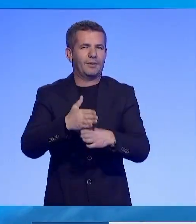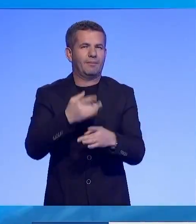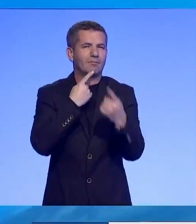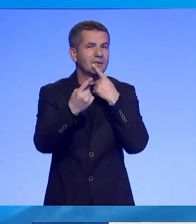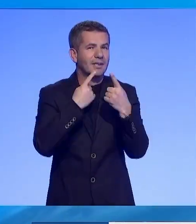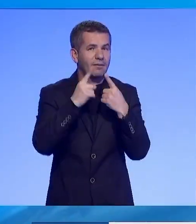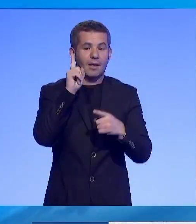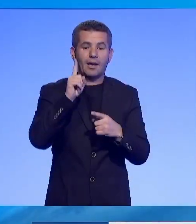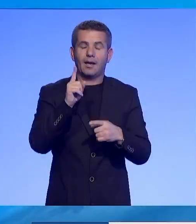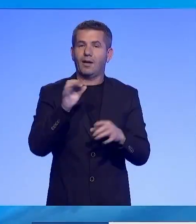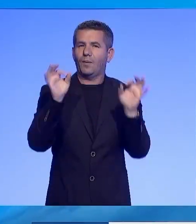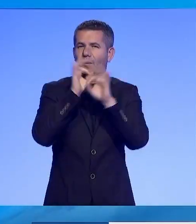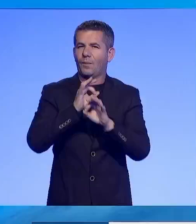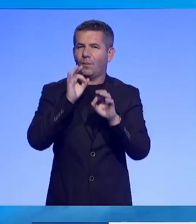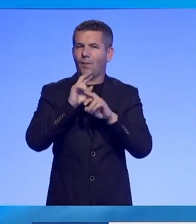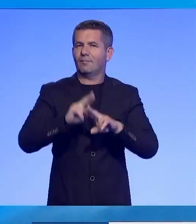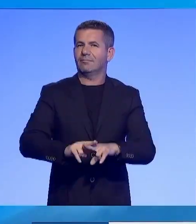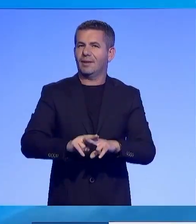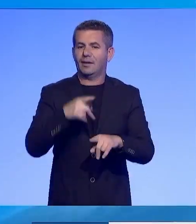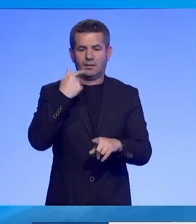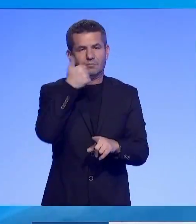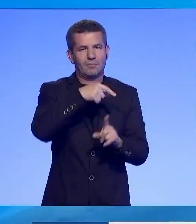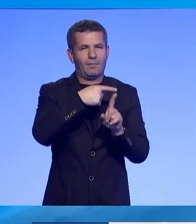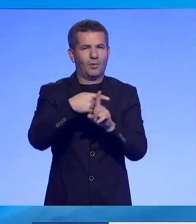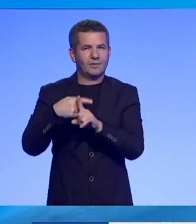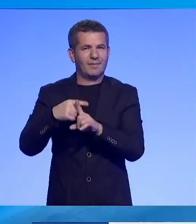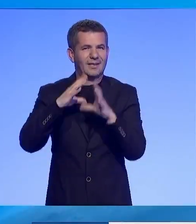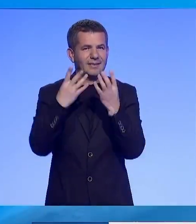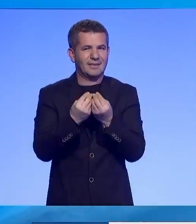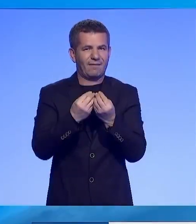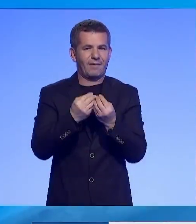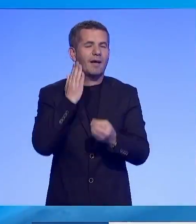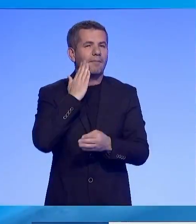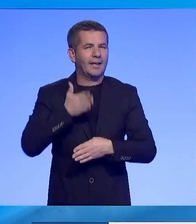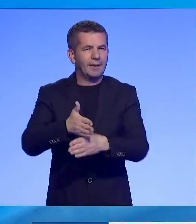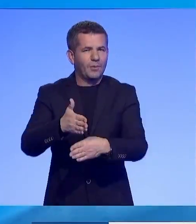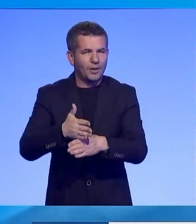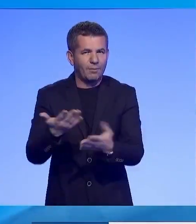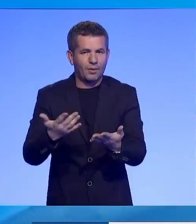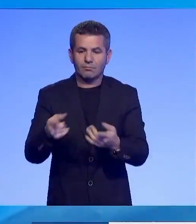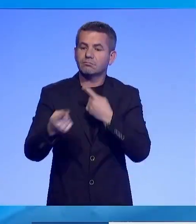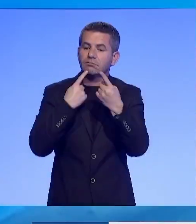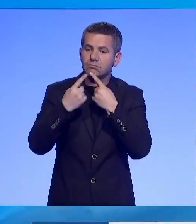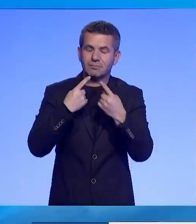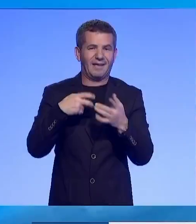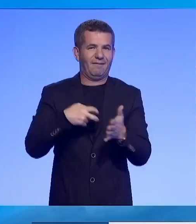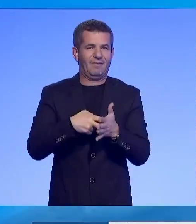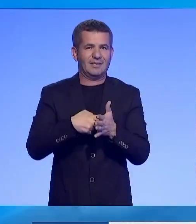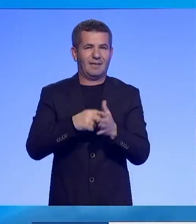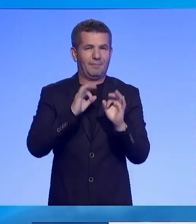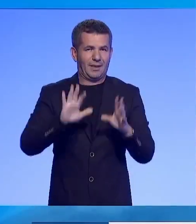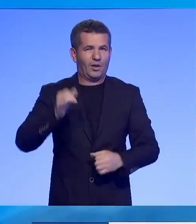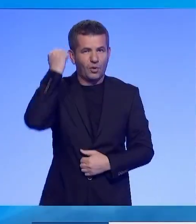por tha se nuk duhet të nëndërsohet roli pozitivi shteteve të bashkuara në këtë proces. A i folje dhe për liberalizimin e vizave për